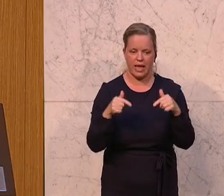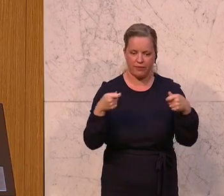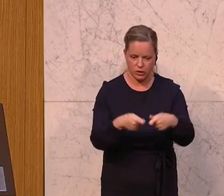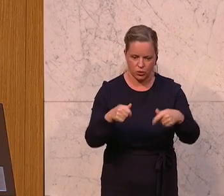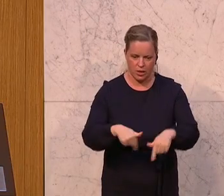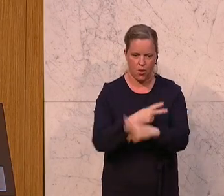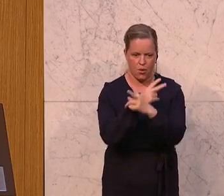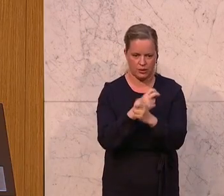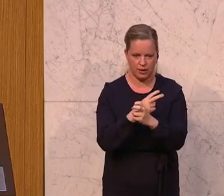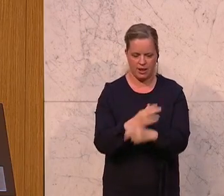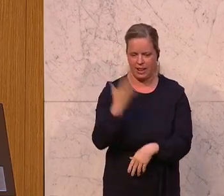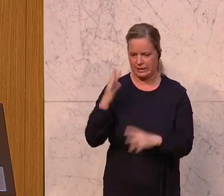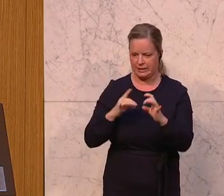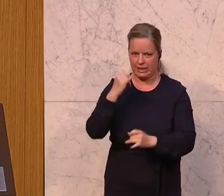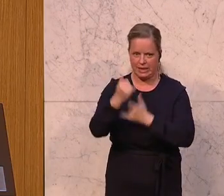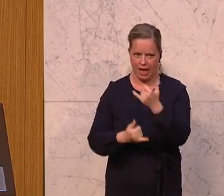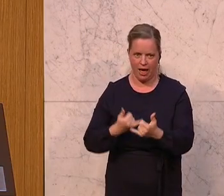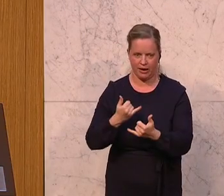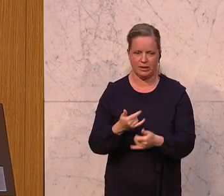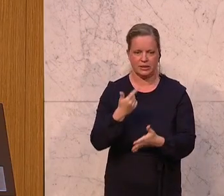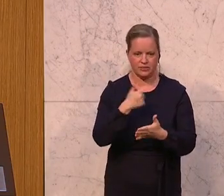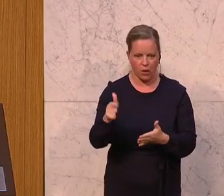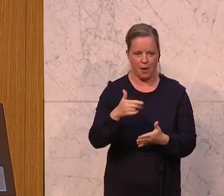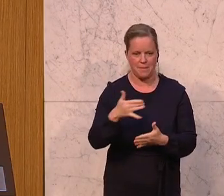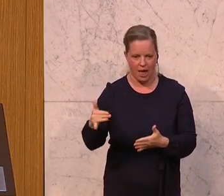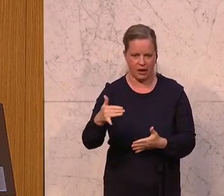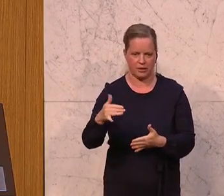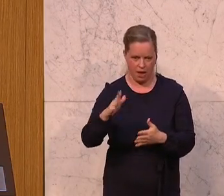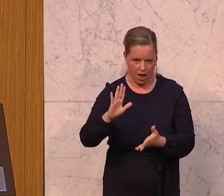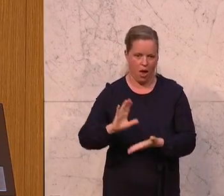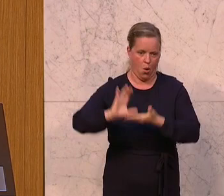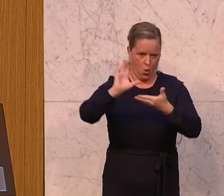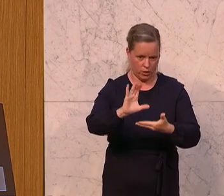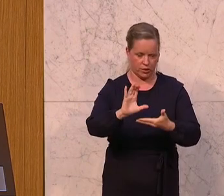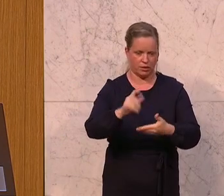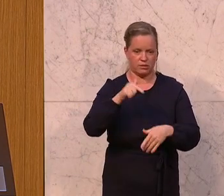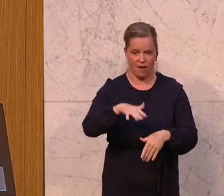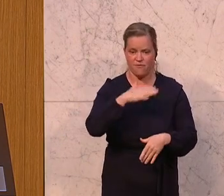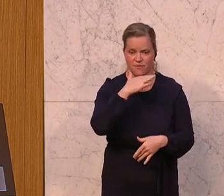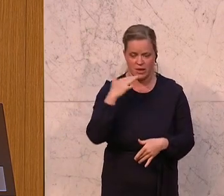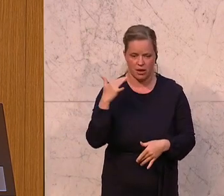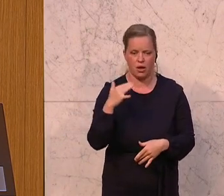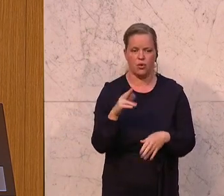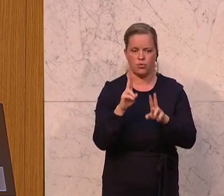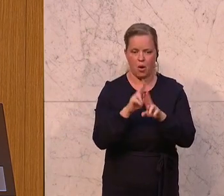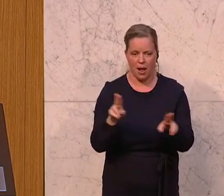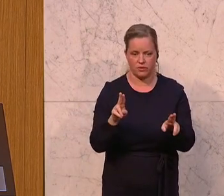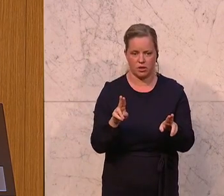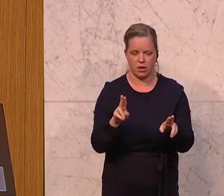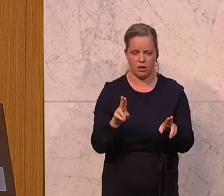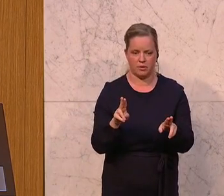zehn Jahren auf 200 Milliarden Euro erhöht. Und diese sind essentiell, denn das sind normalerweise produktive,